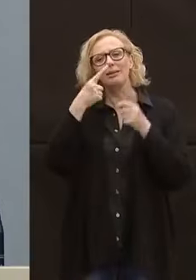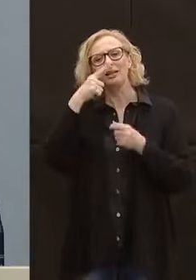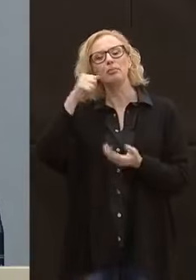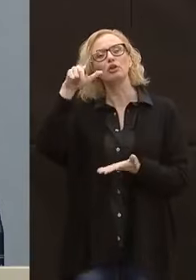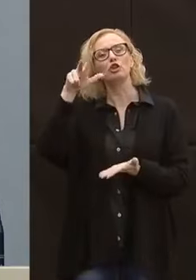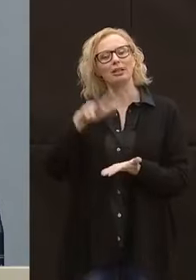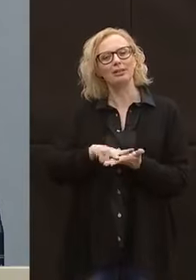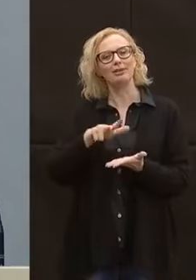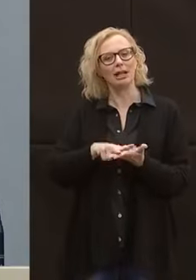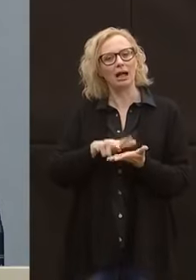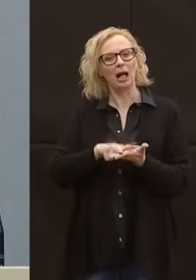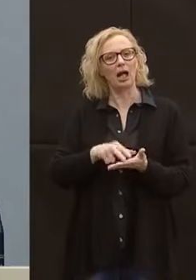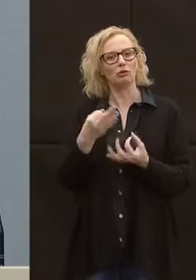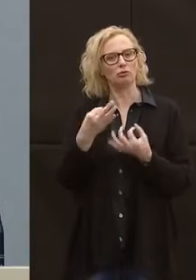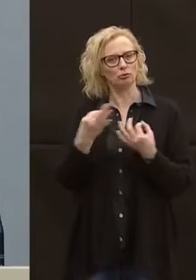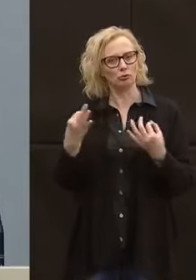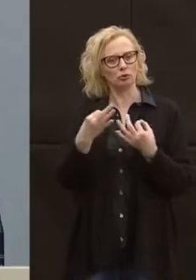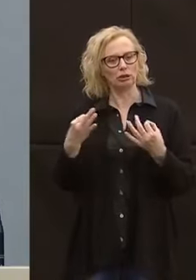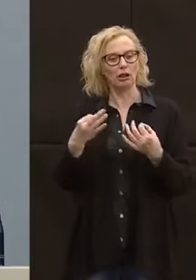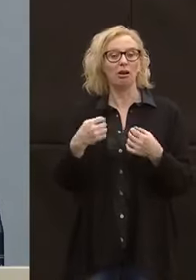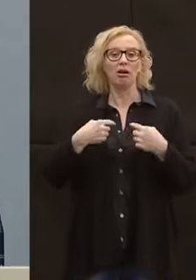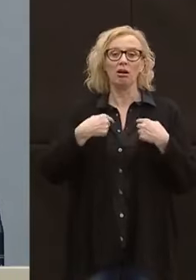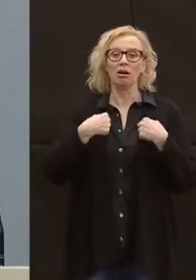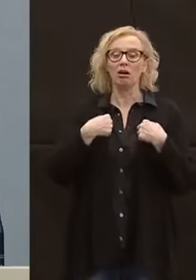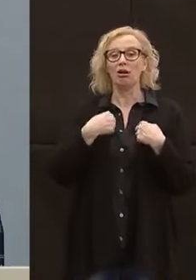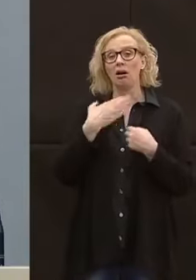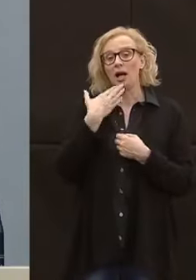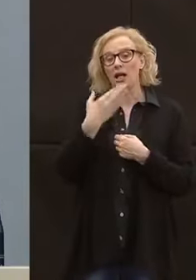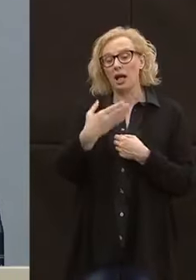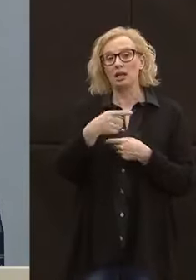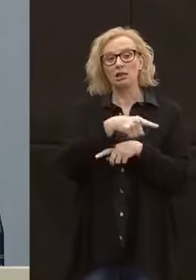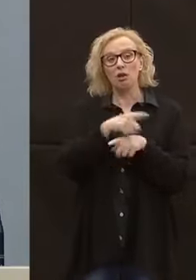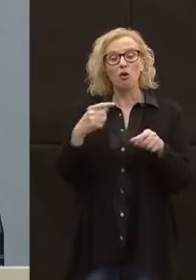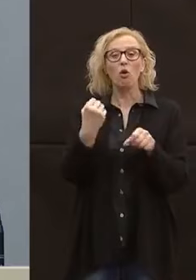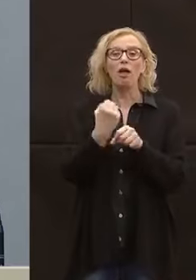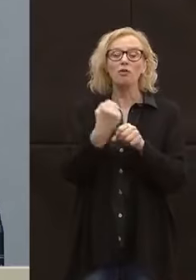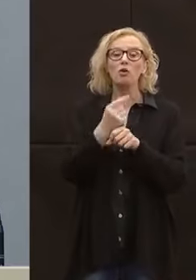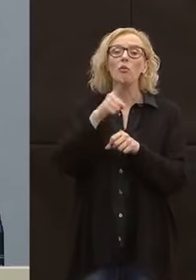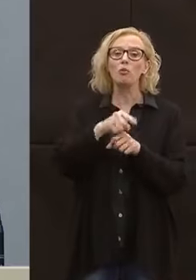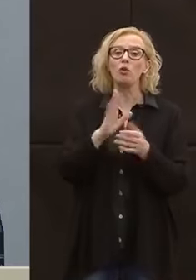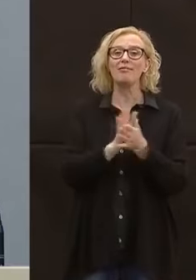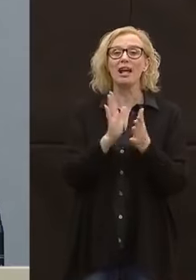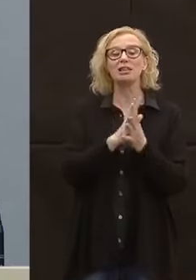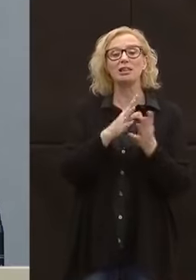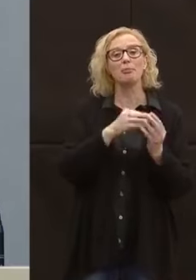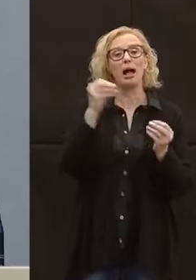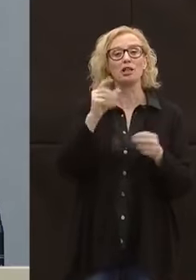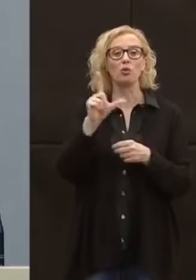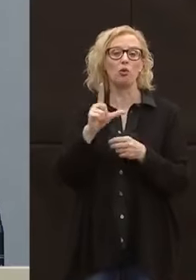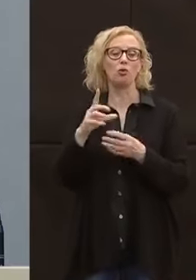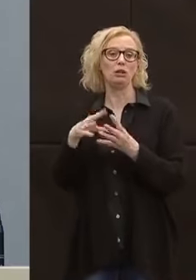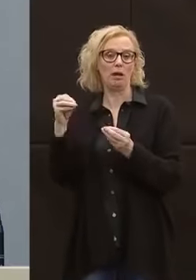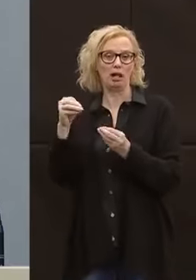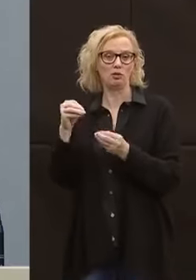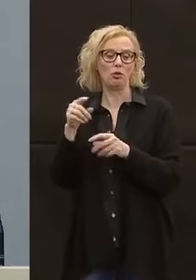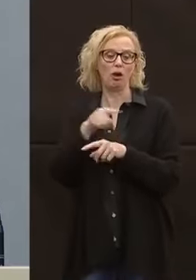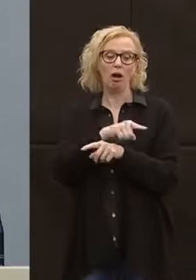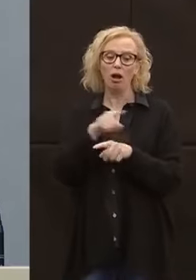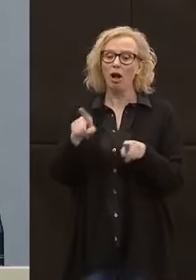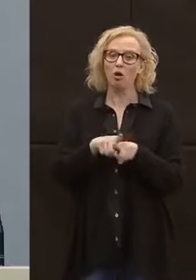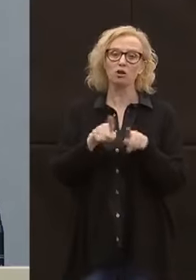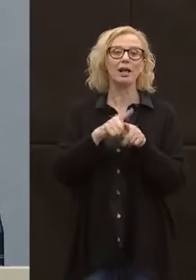corrette. E li ho ringraziati per il lavoro anche sotto Pasqua e Pasquetta che hanno fatto, nel rispetto dei trentini, che